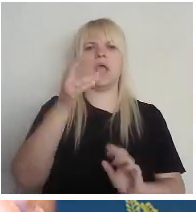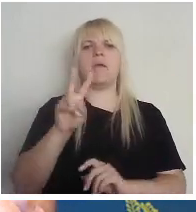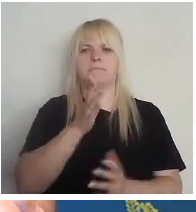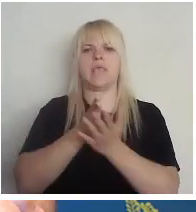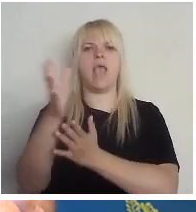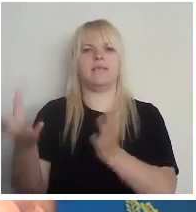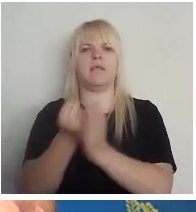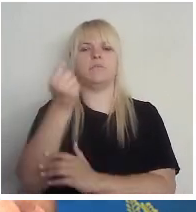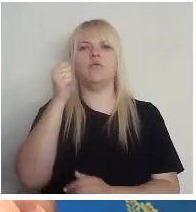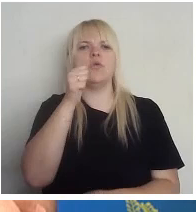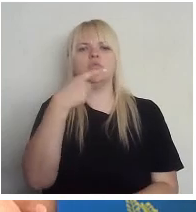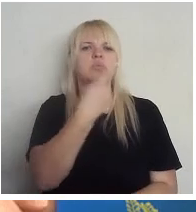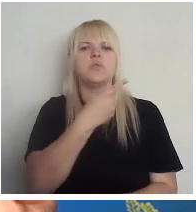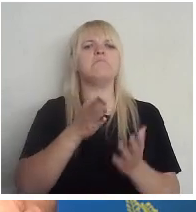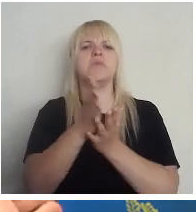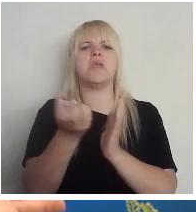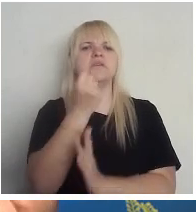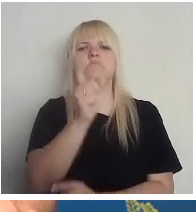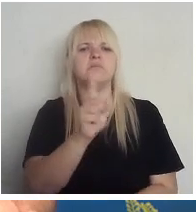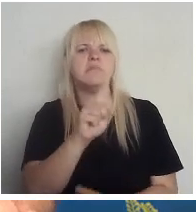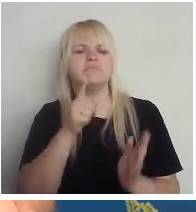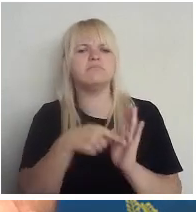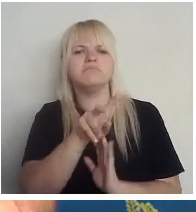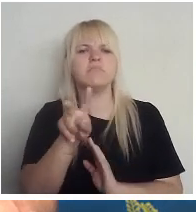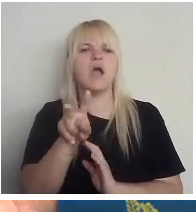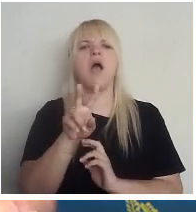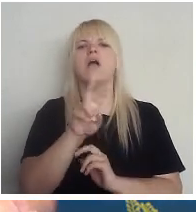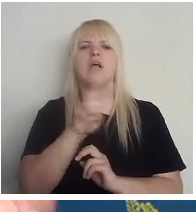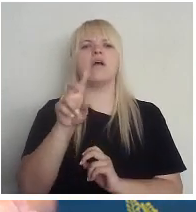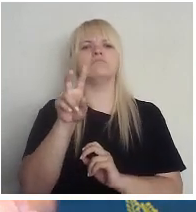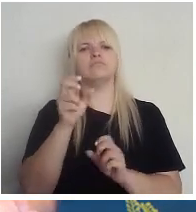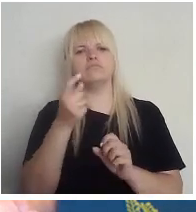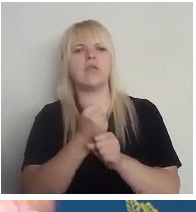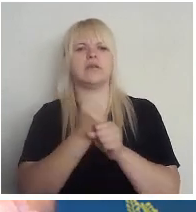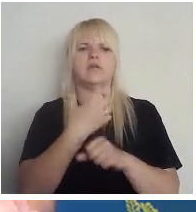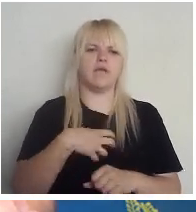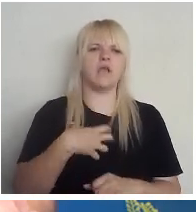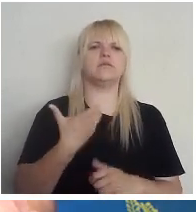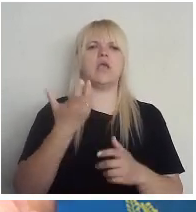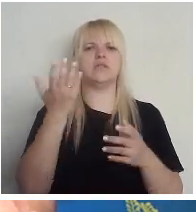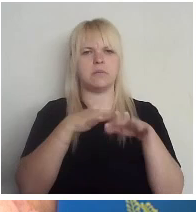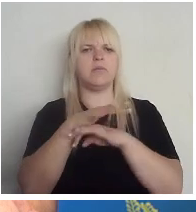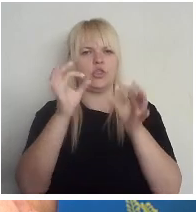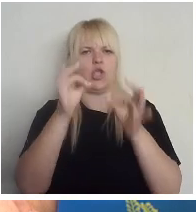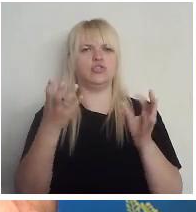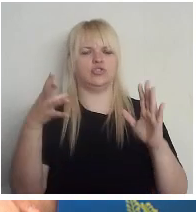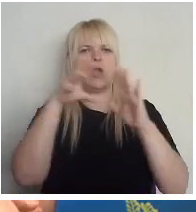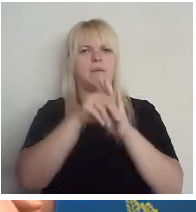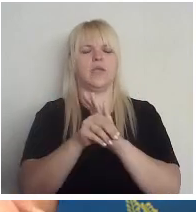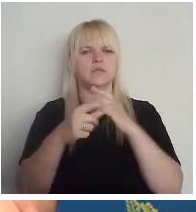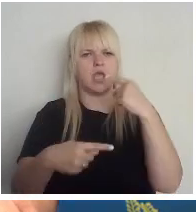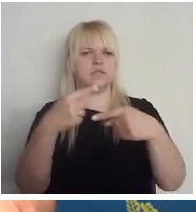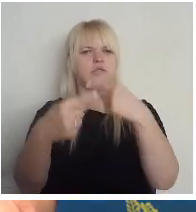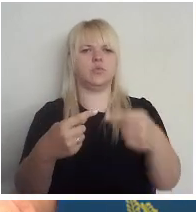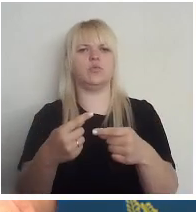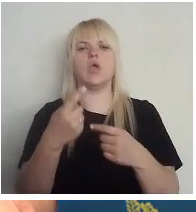bieži runājam un kas tad pieejamība ir, un kā mums ir, kas mums ir jādara, lai sabiedrība tiešām iesaistīt jūs. Mēs arī runāsim